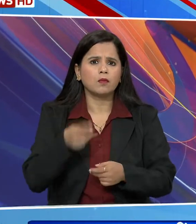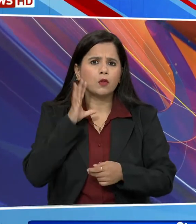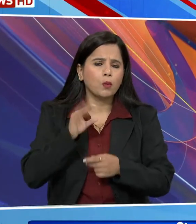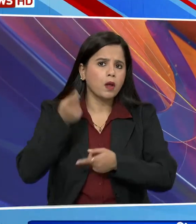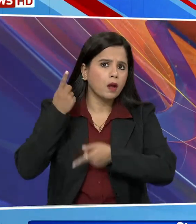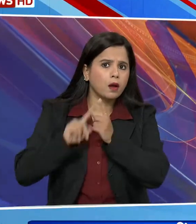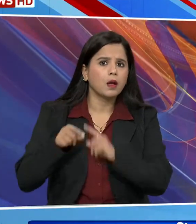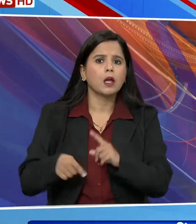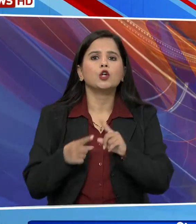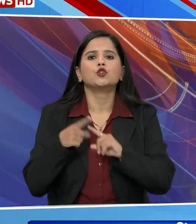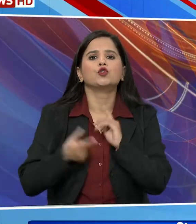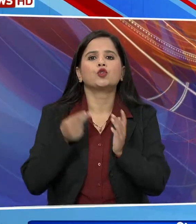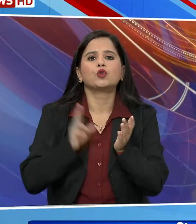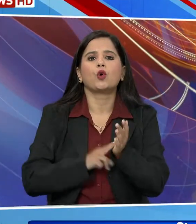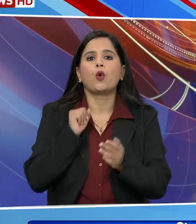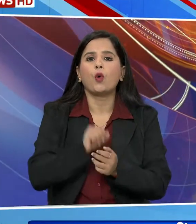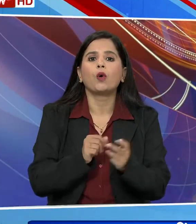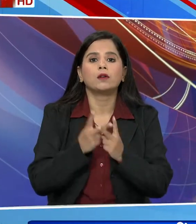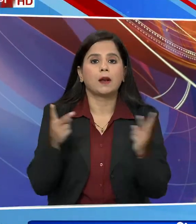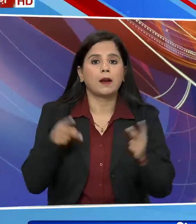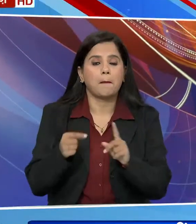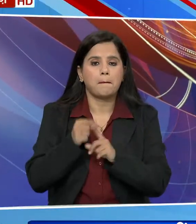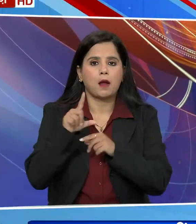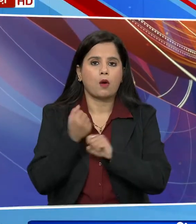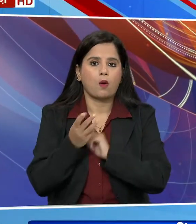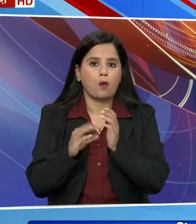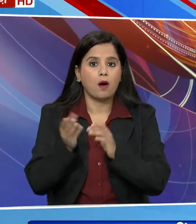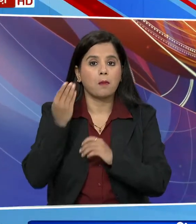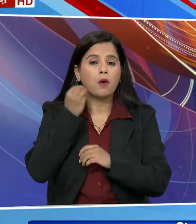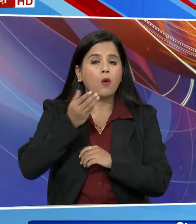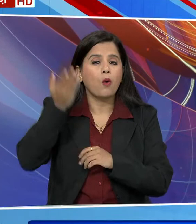क्वाक पैगोर्डा का भी दौरा किया